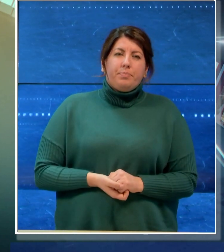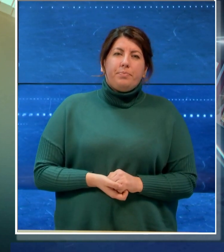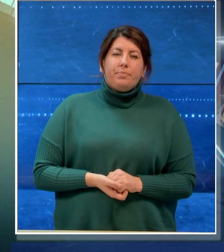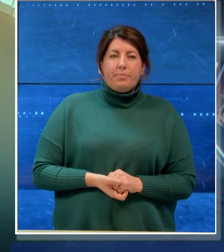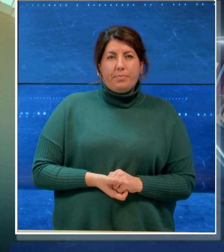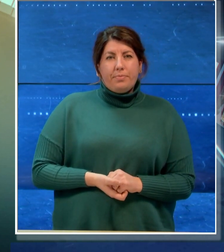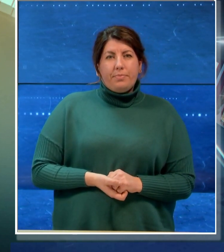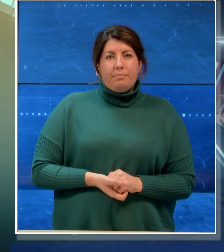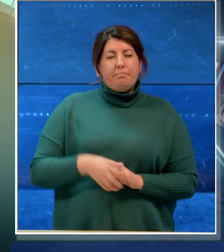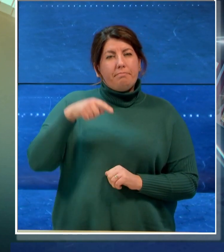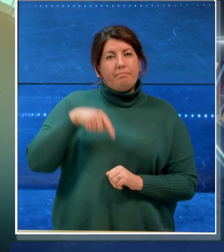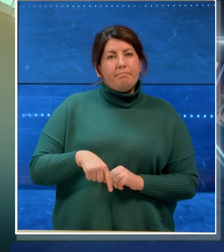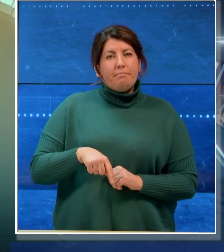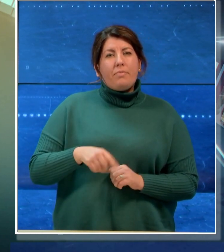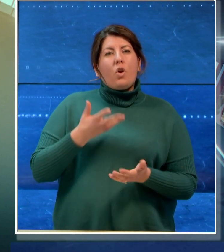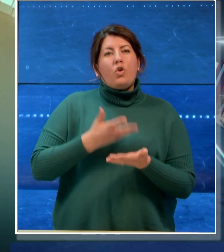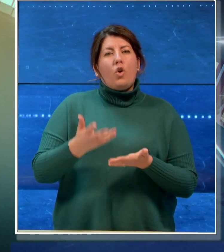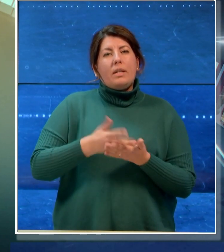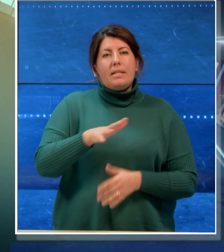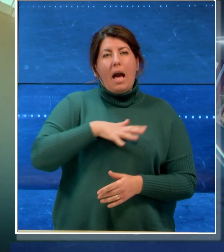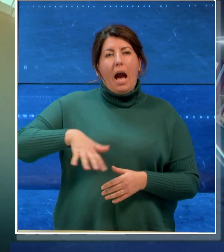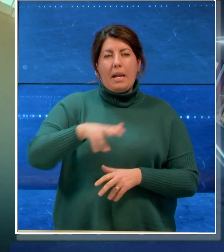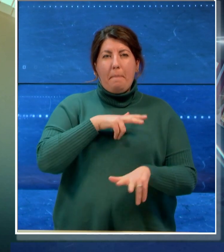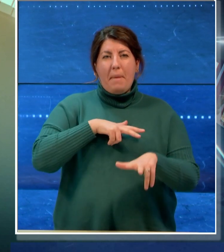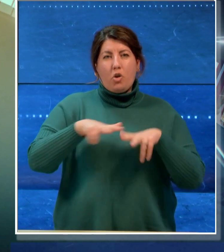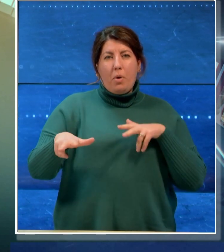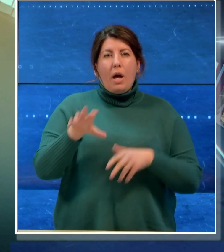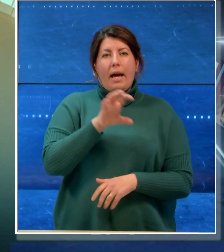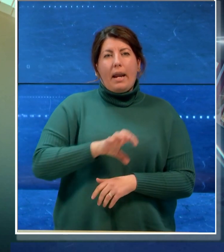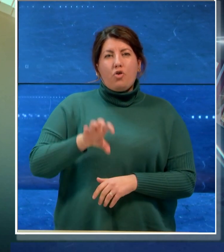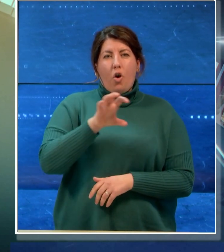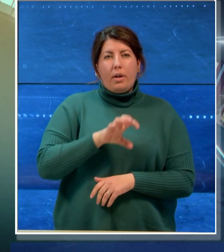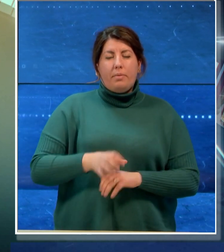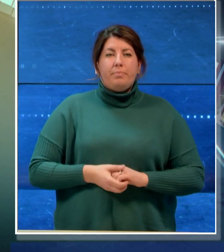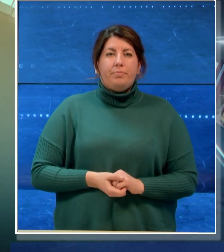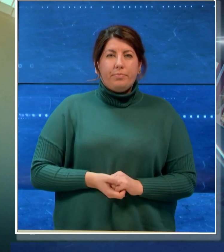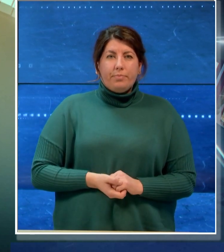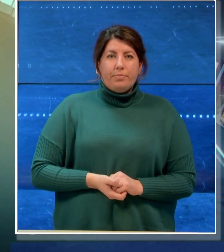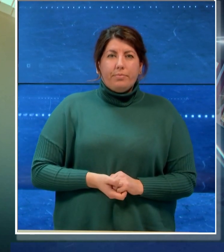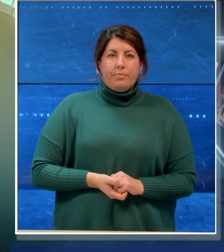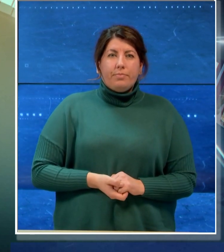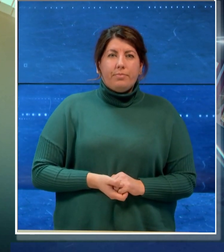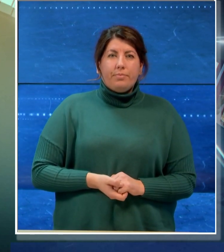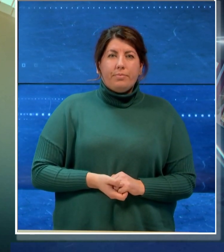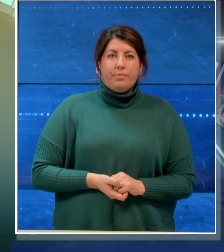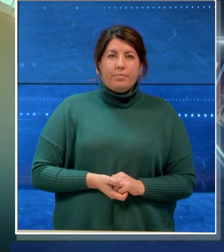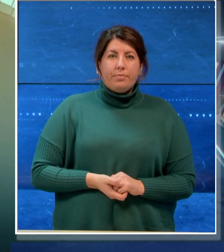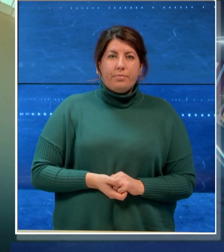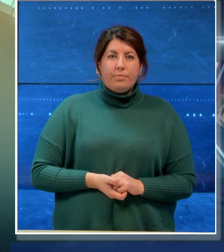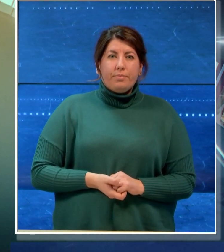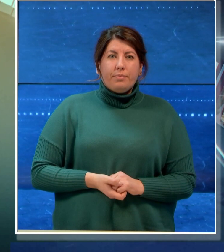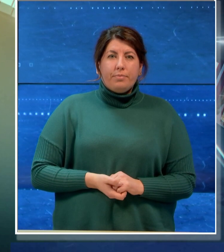e adesso le notizie dall'area metropolitana e dalla Regione sono